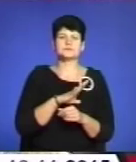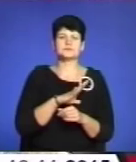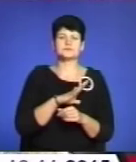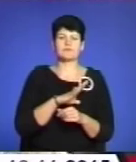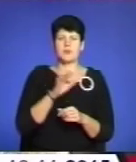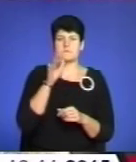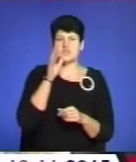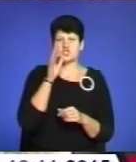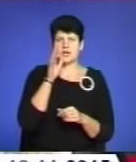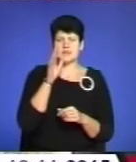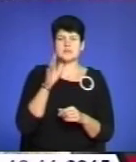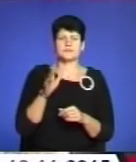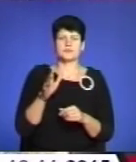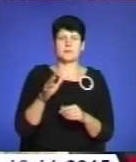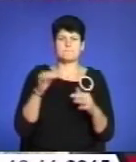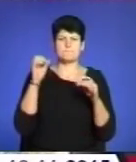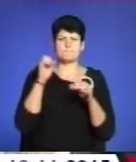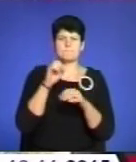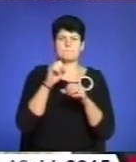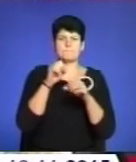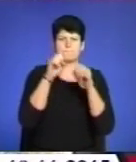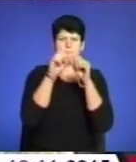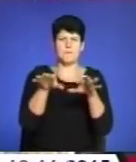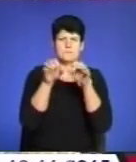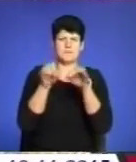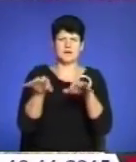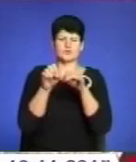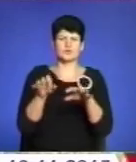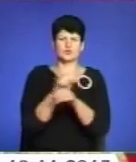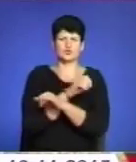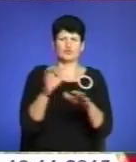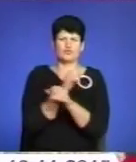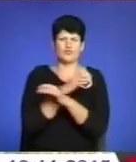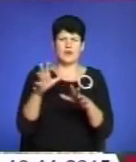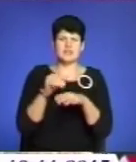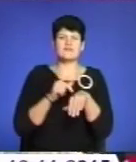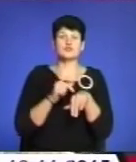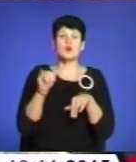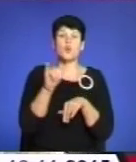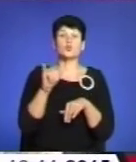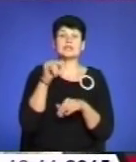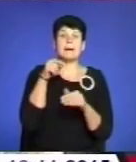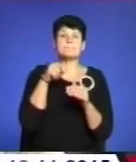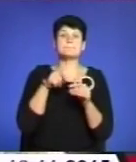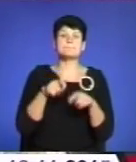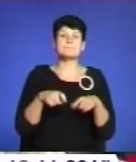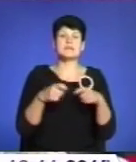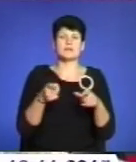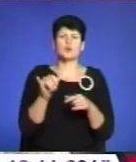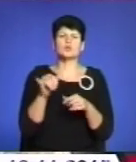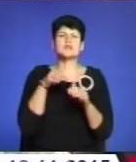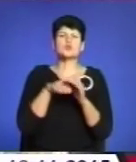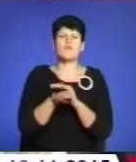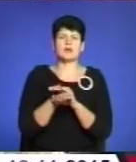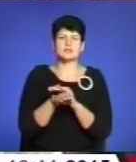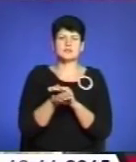під час саме якраз бомбардування, ну то тільки відчуття, тільки куди бігти, розумієте, кудись сховатись.